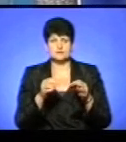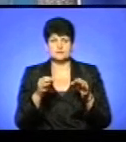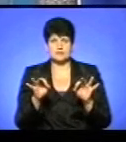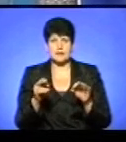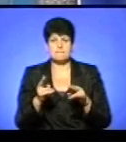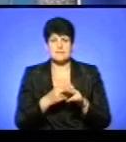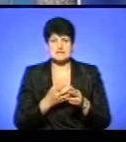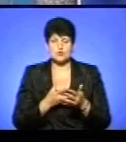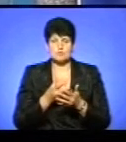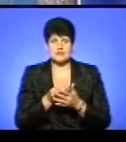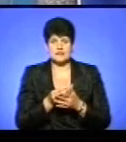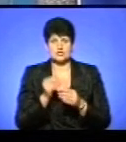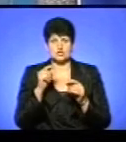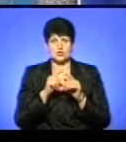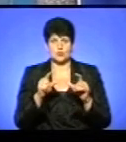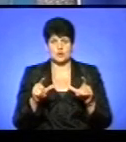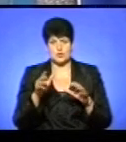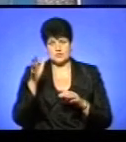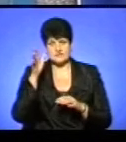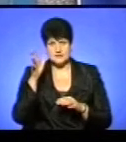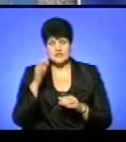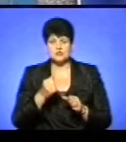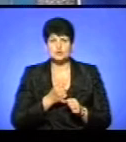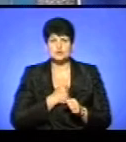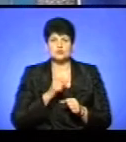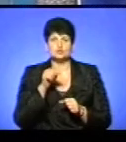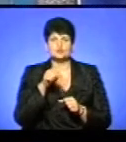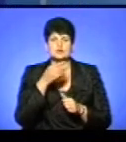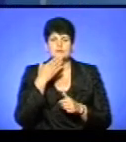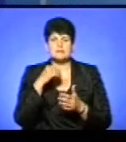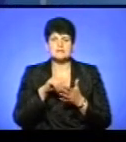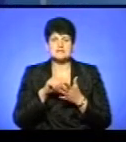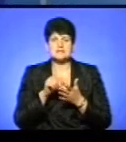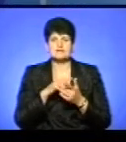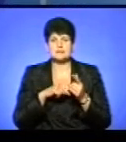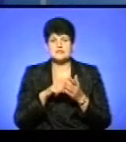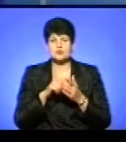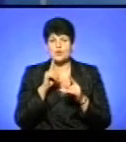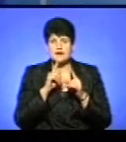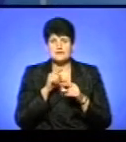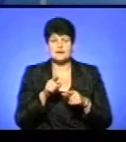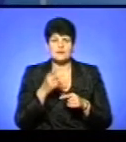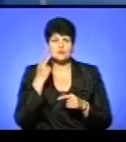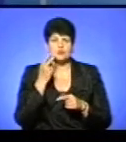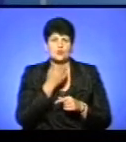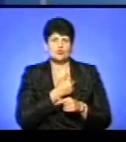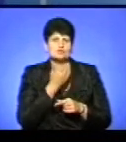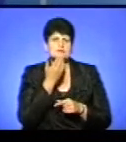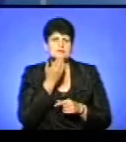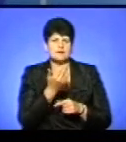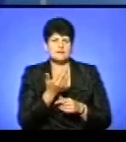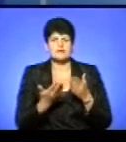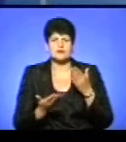безоплатність дошкільної освіти. Шкода, що тут нема представників міської ради, тому що я в них хочу постійно запитатися.